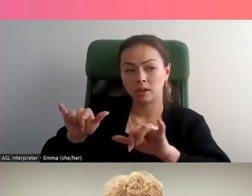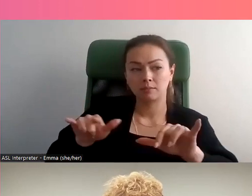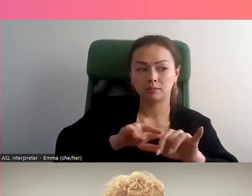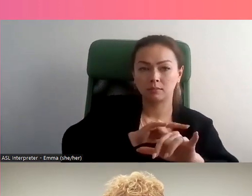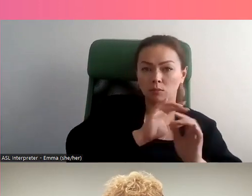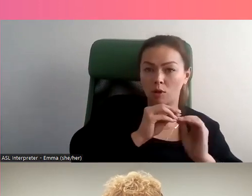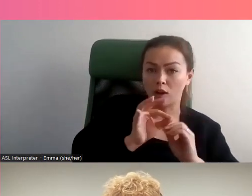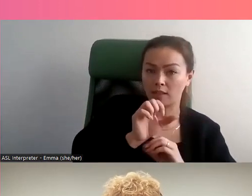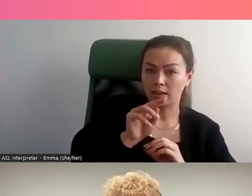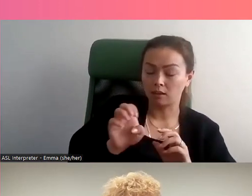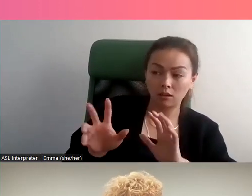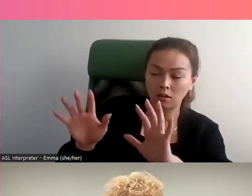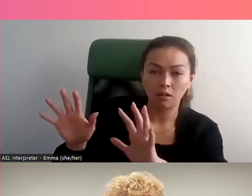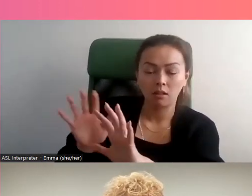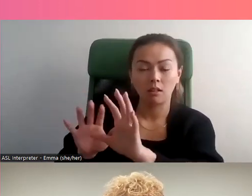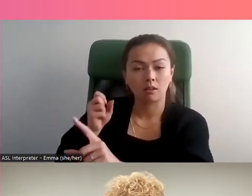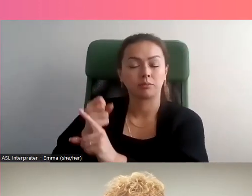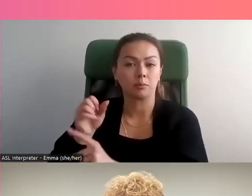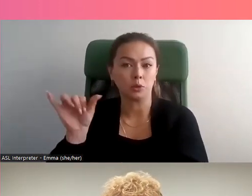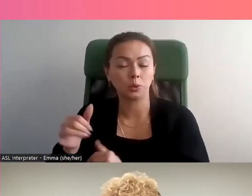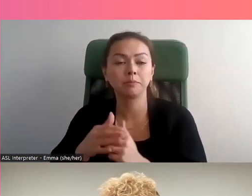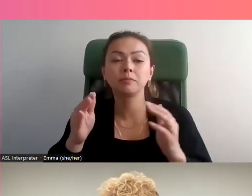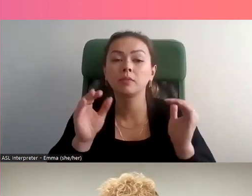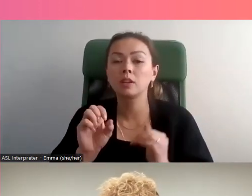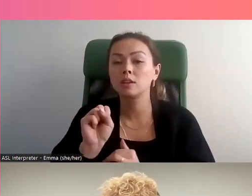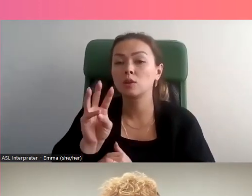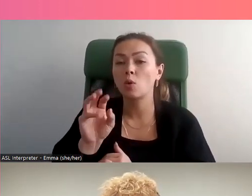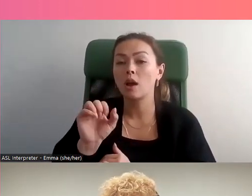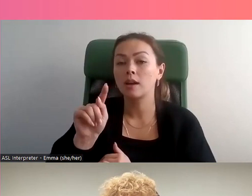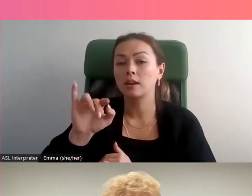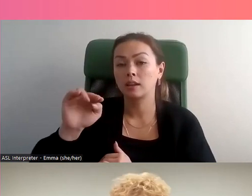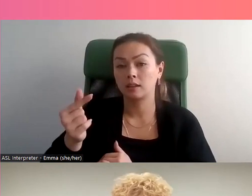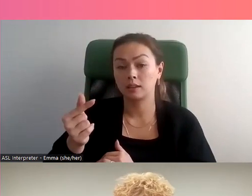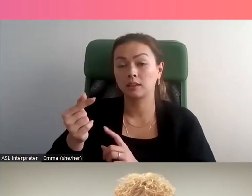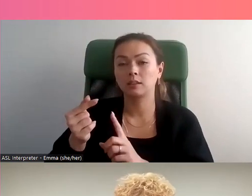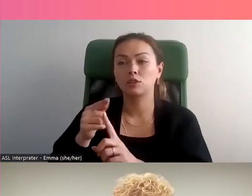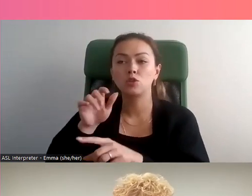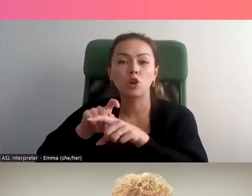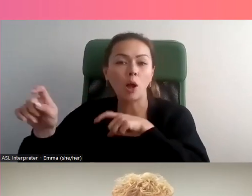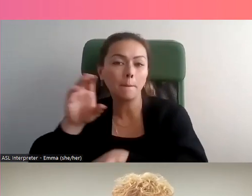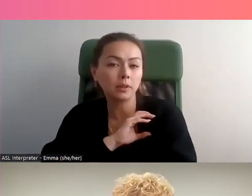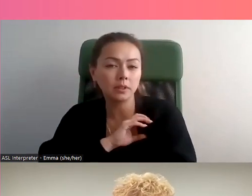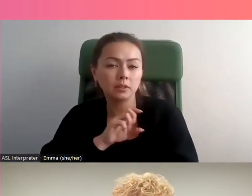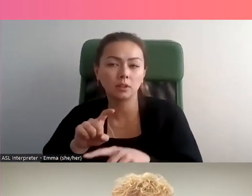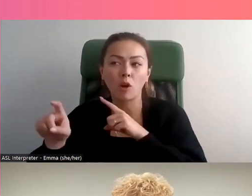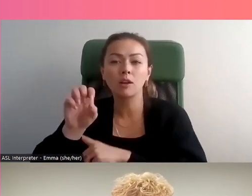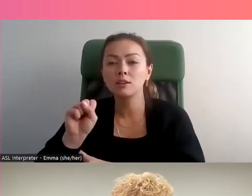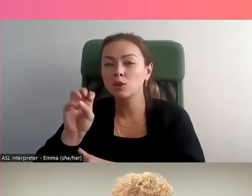Le « Swatting », comme je l'ai mentionné, c'est une pratique par laquelle vous allez appeler la police et